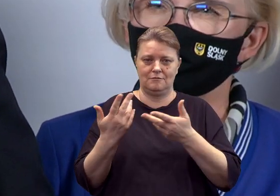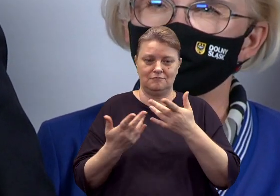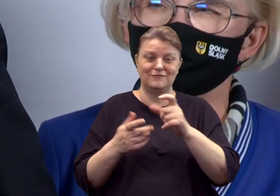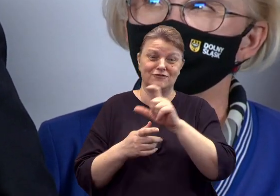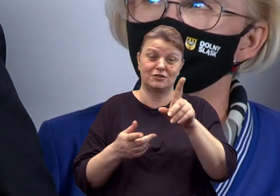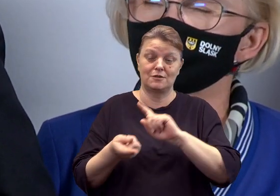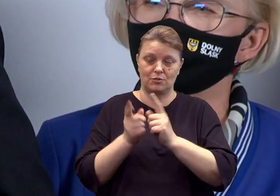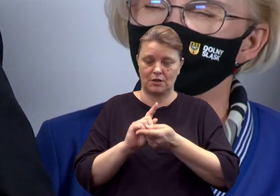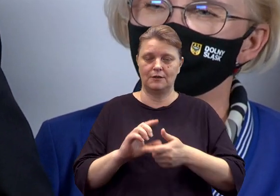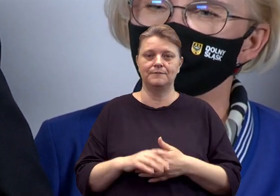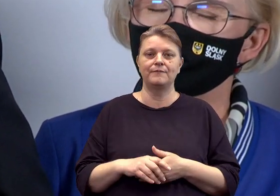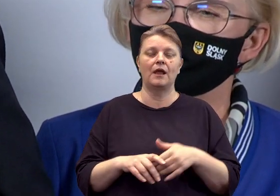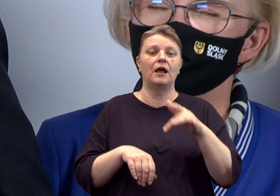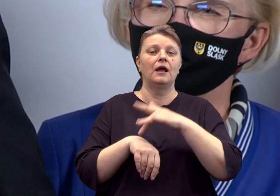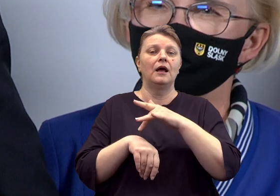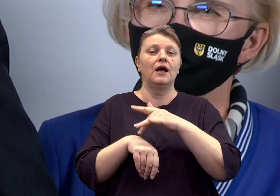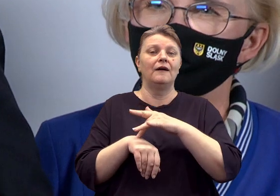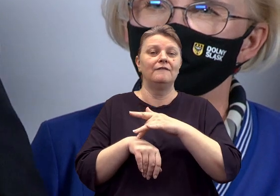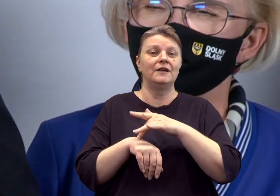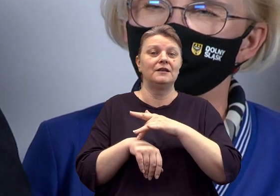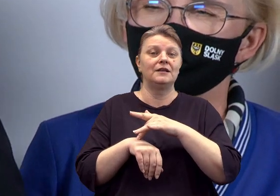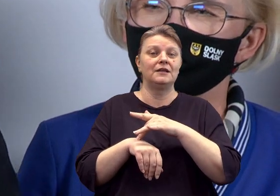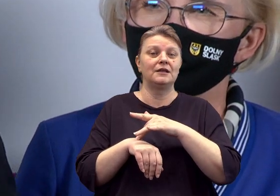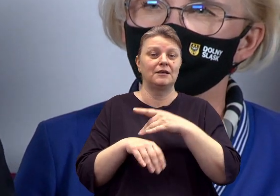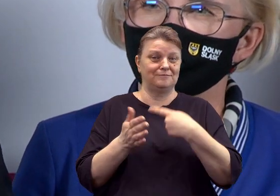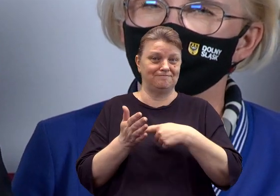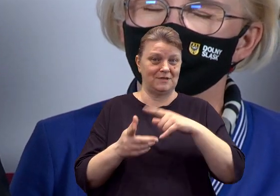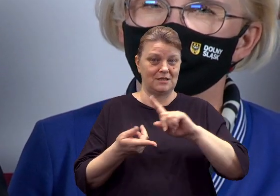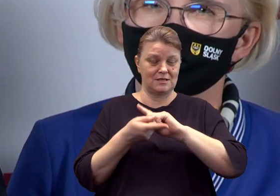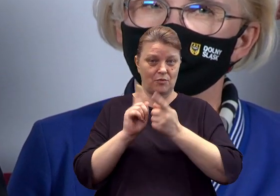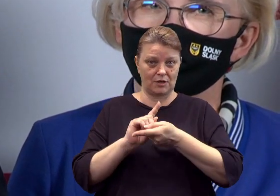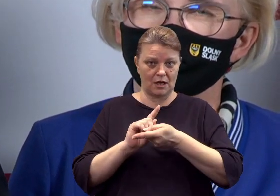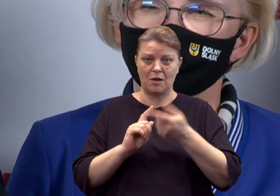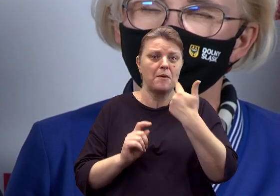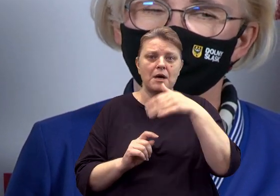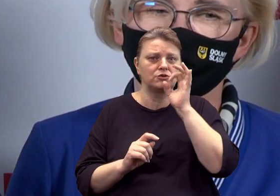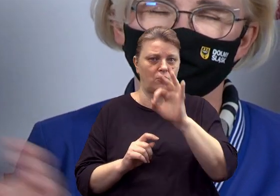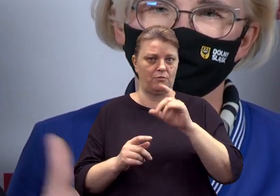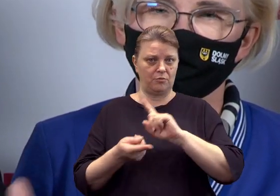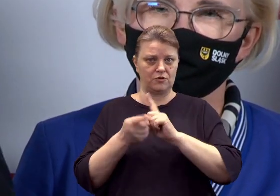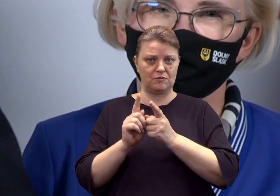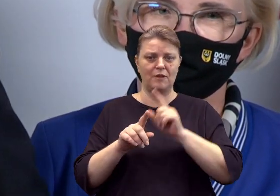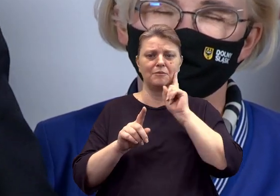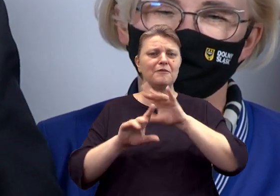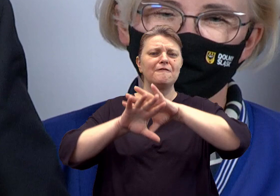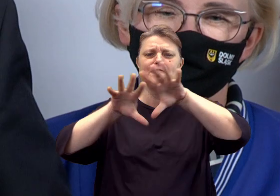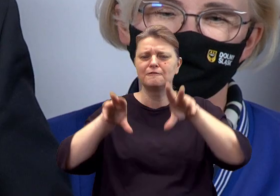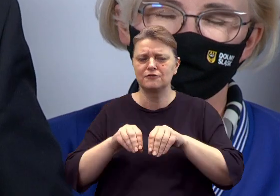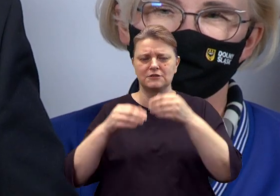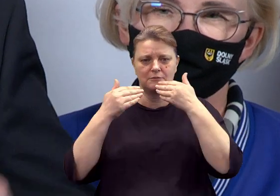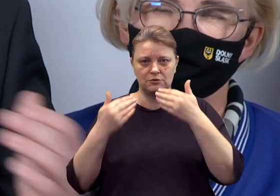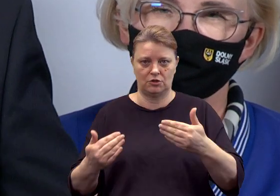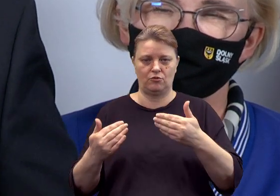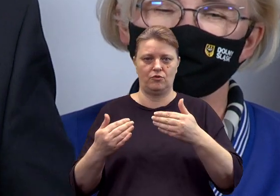spotkania. Efektem końcowym tego spotkania, bardzo dobrego spotkania, za które bardzo dziękuję wszystkim bez wyjątku związkom